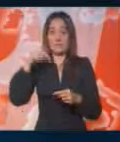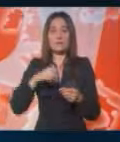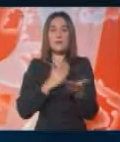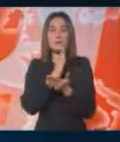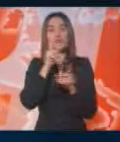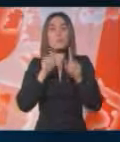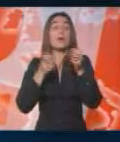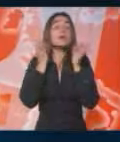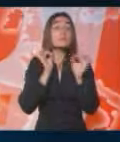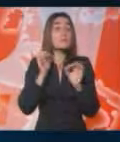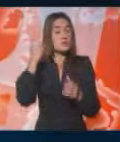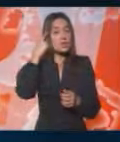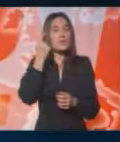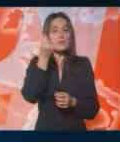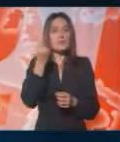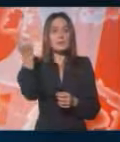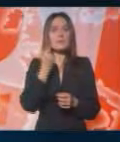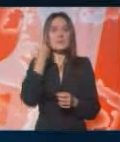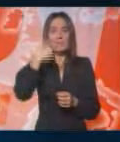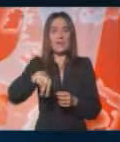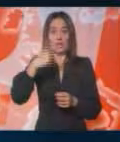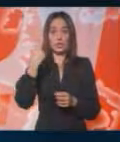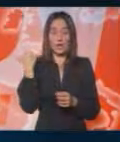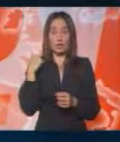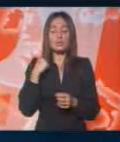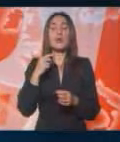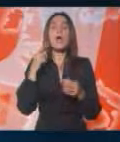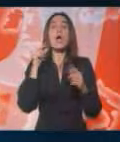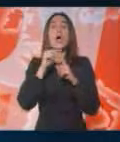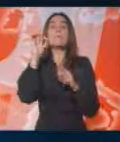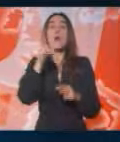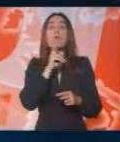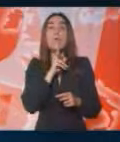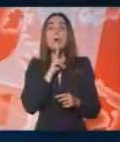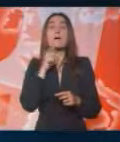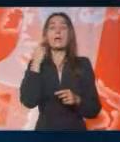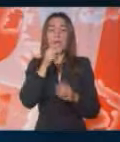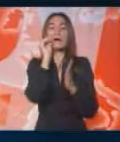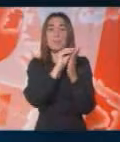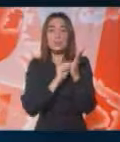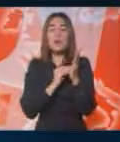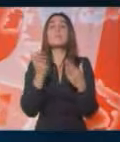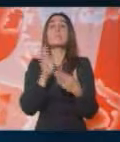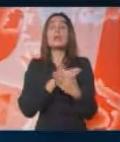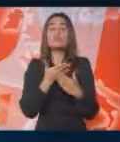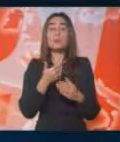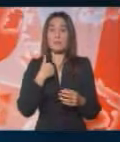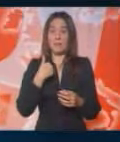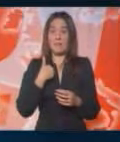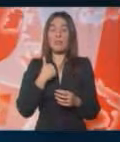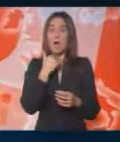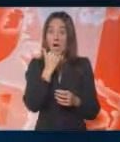vrši na neki specifičan način cenama iz 2002. godine po kojima je takav podatak. Međutim, po meni,